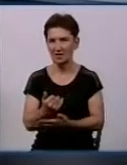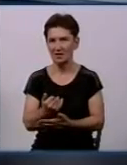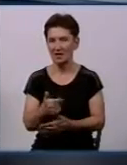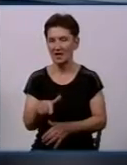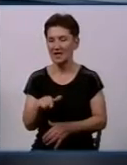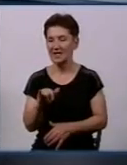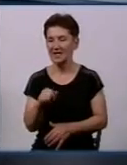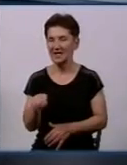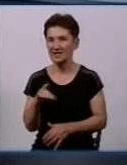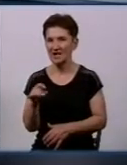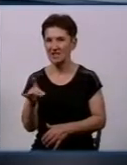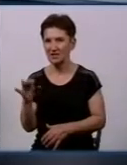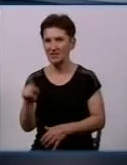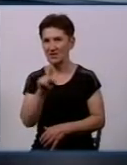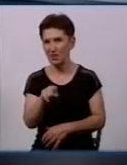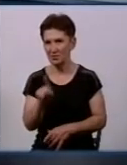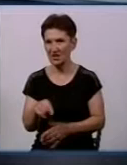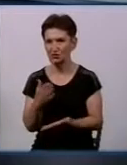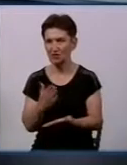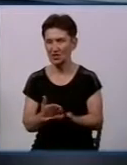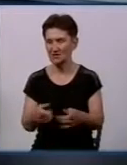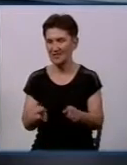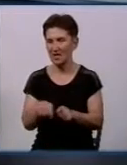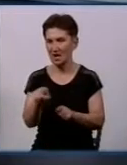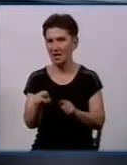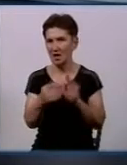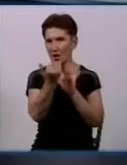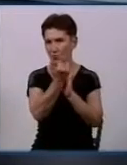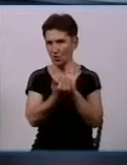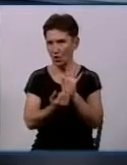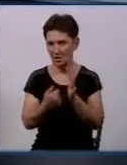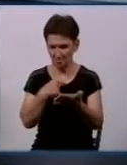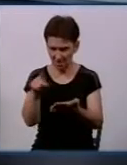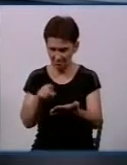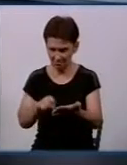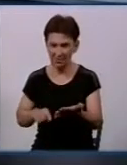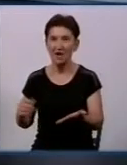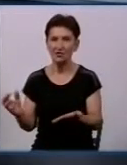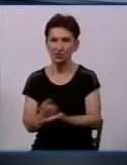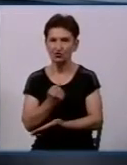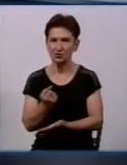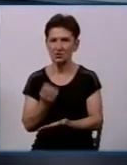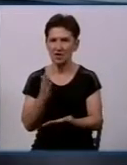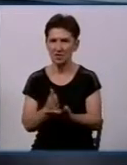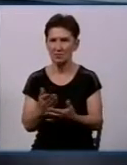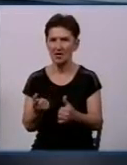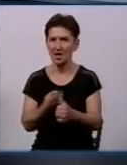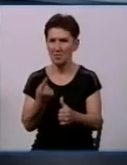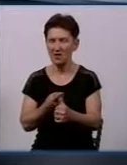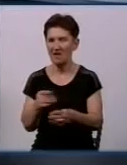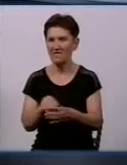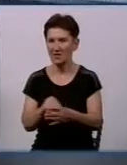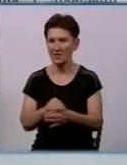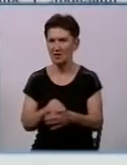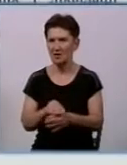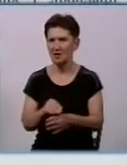пізніше. Ну і там навіть є ось така програма, ми її знайшли. У цій програми є ім'я та прізвище. На сайті міськради